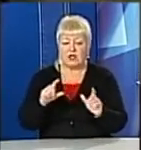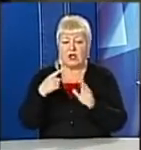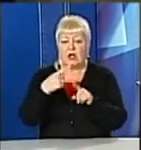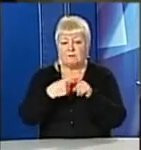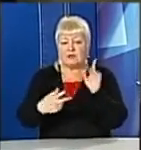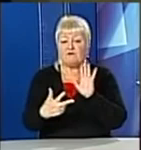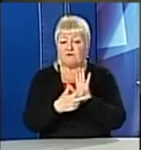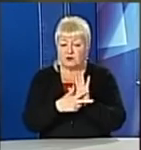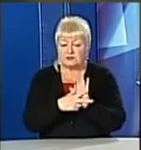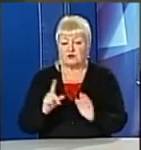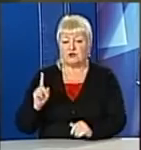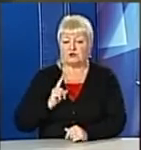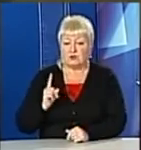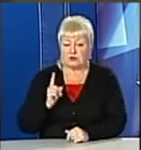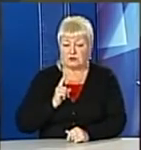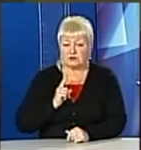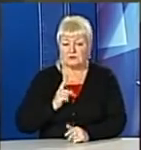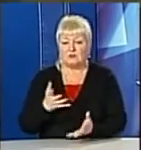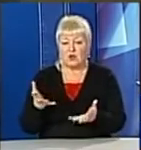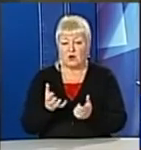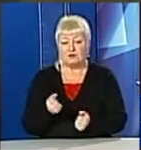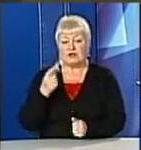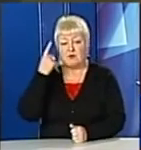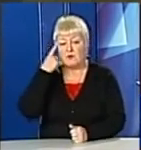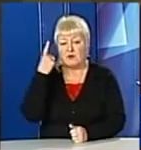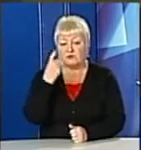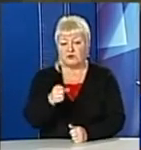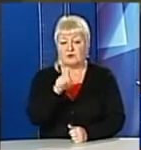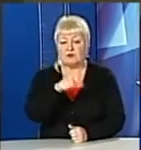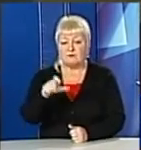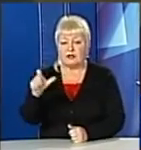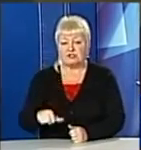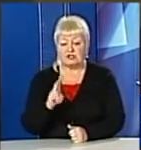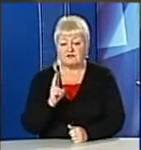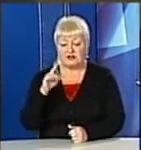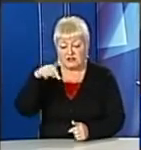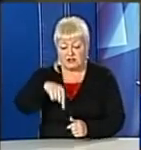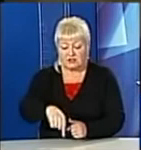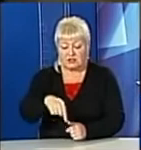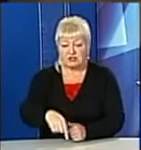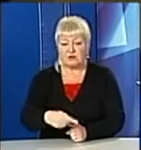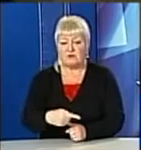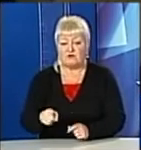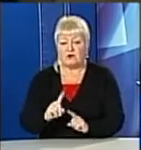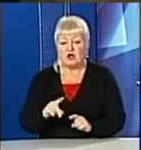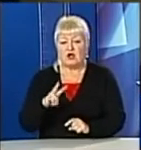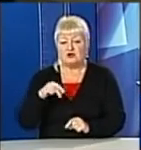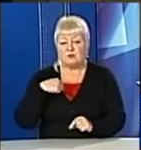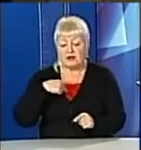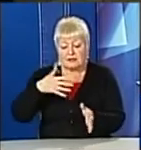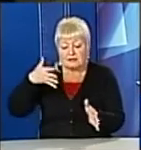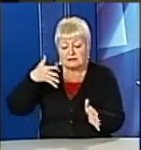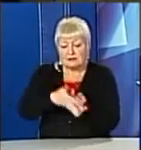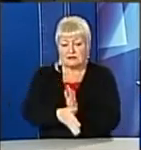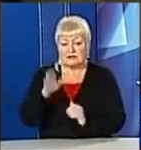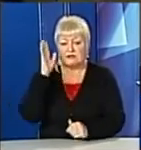сторож отримав повідомлення від мешканців квартири нижче поверхом, що ми їх заливаємо.